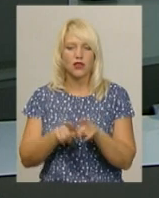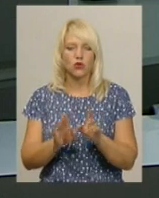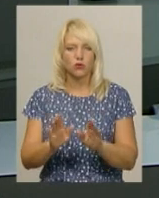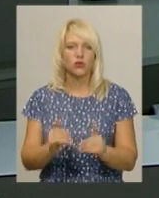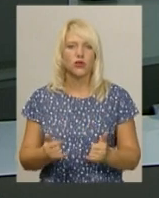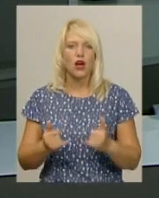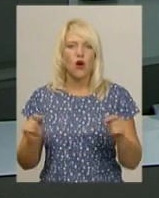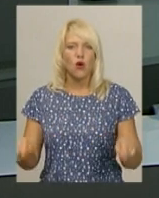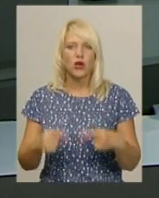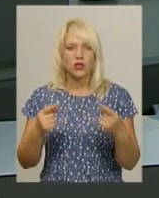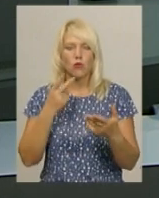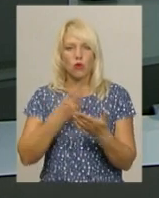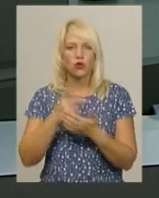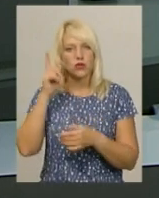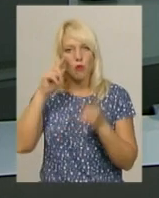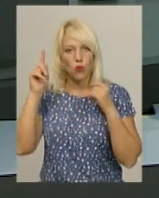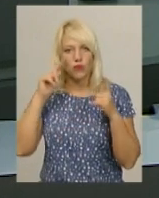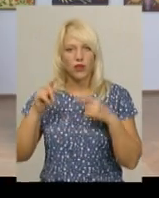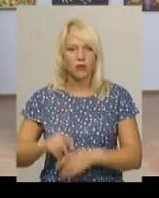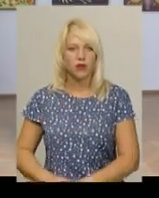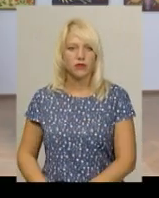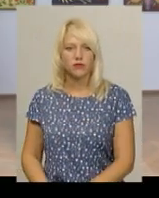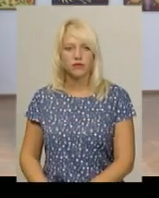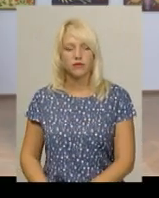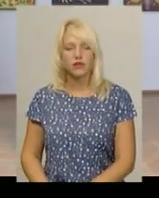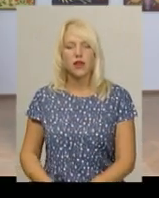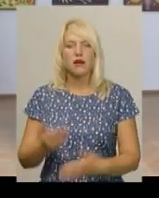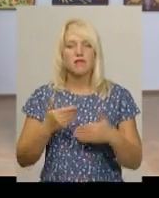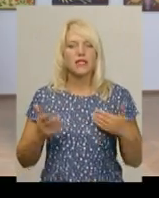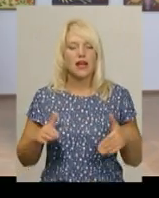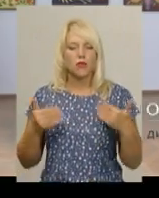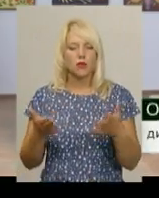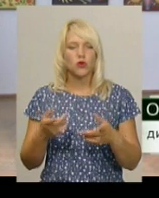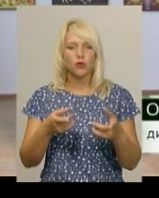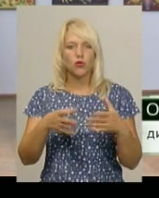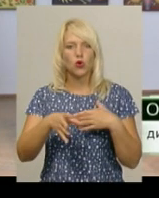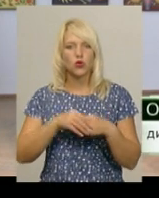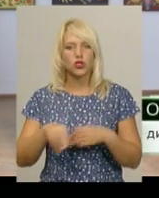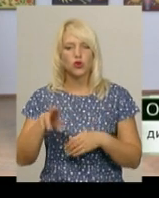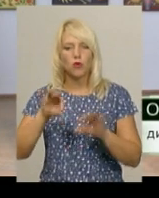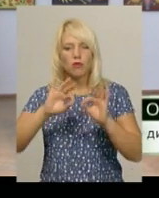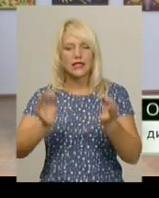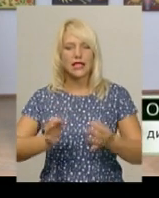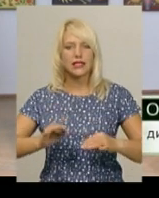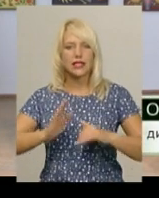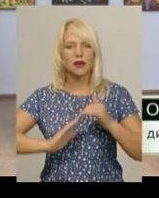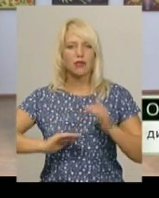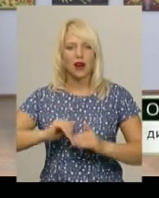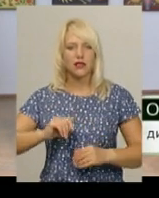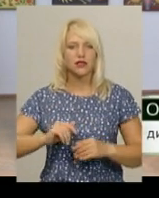організований показ мультфільмів. Ми запропонуємо долучитися до мистецьких практик,